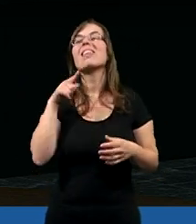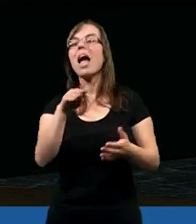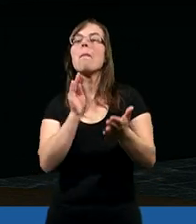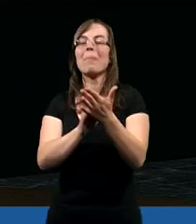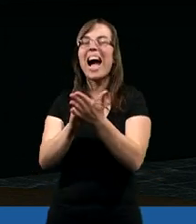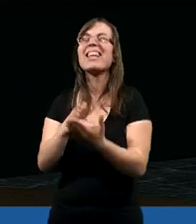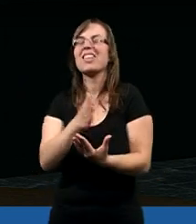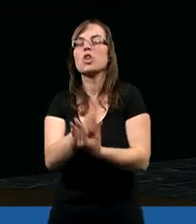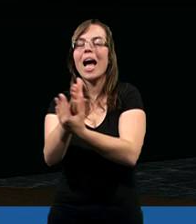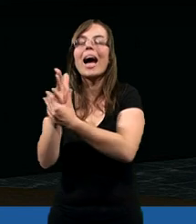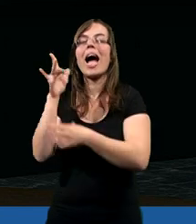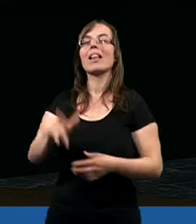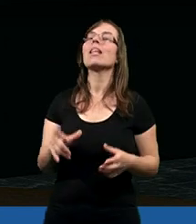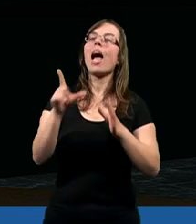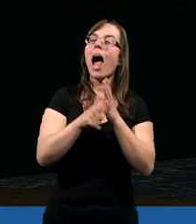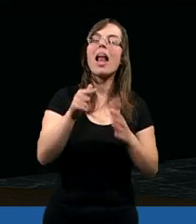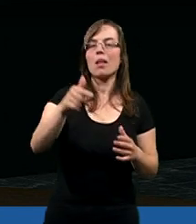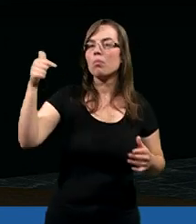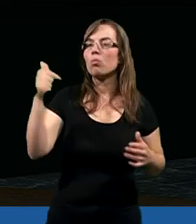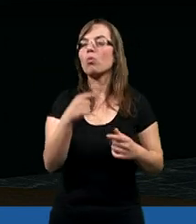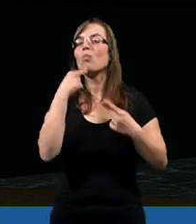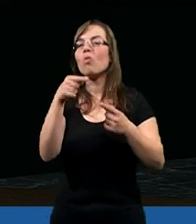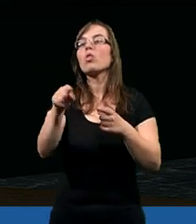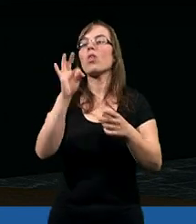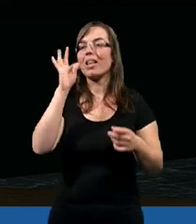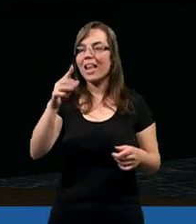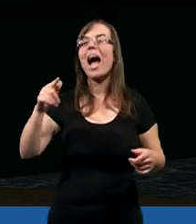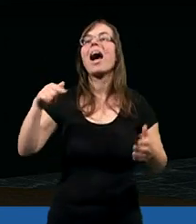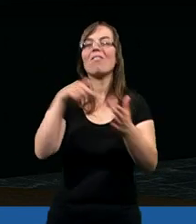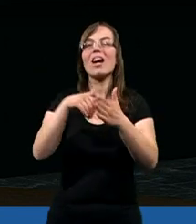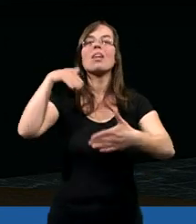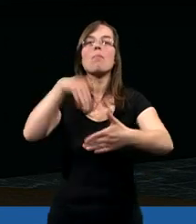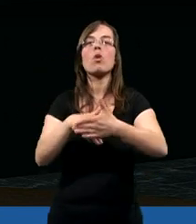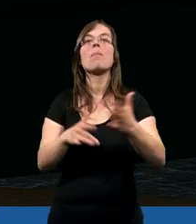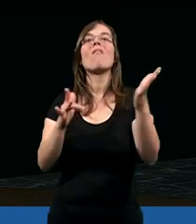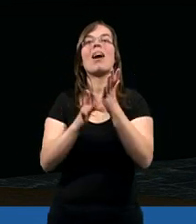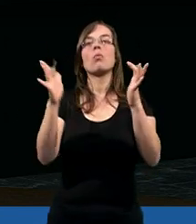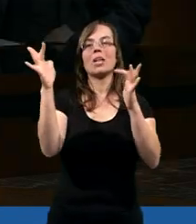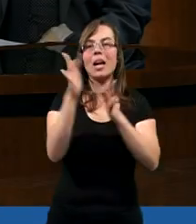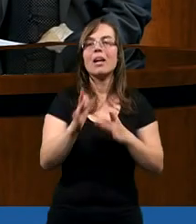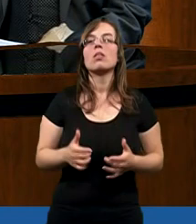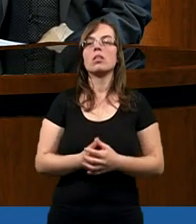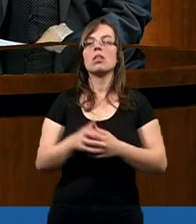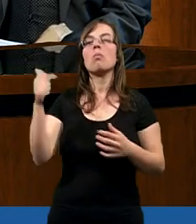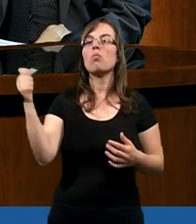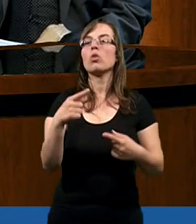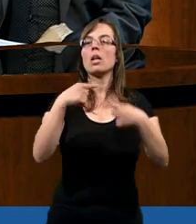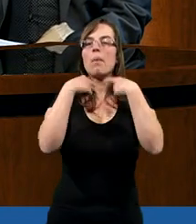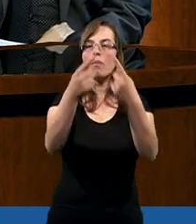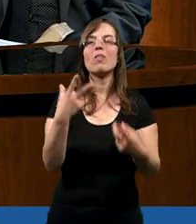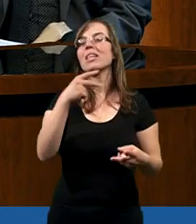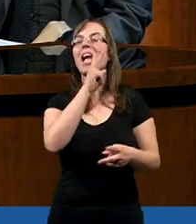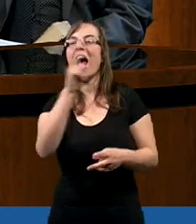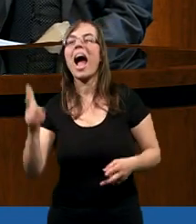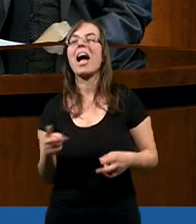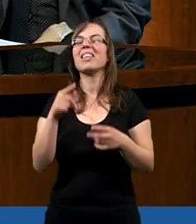praktyczne rady, ale możemy powiedzieć, tak właśnie postępował Jezus. Chociaż można powiedzieć, że